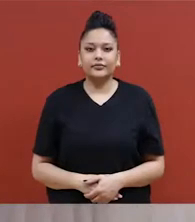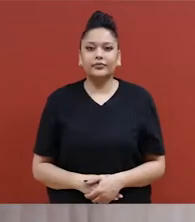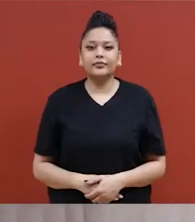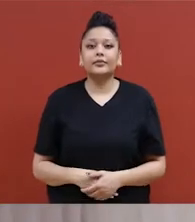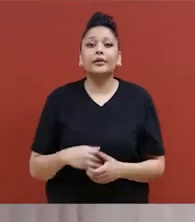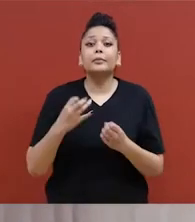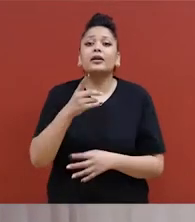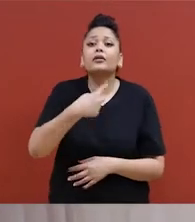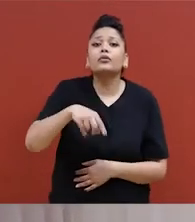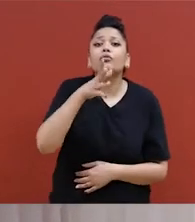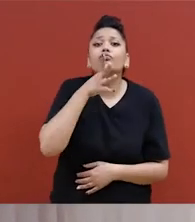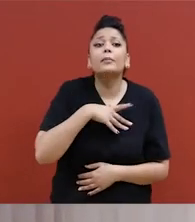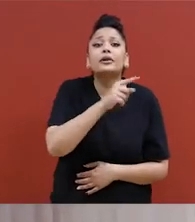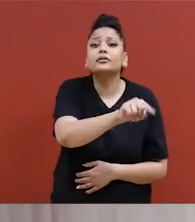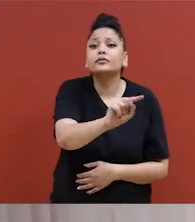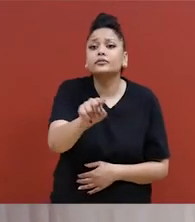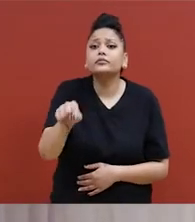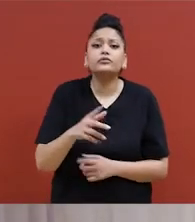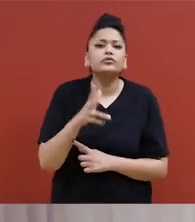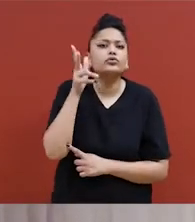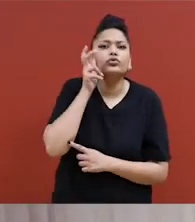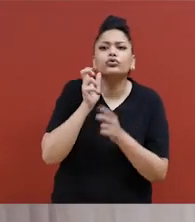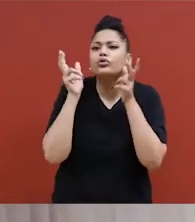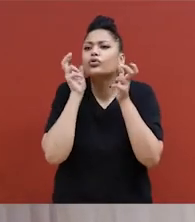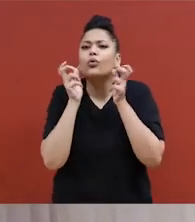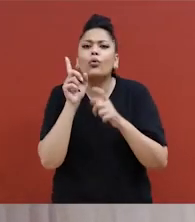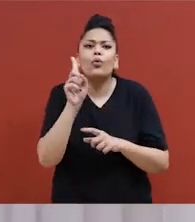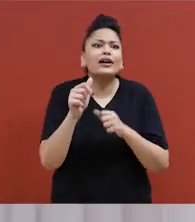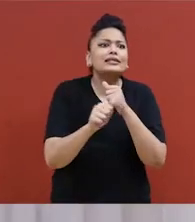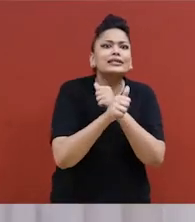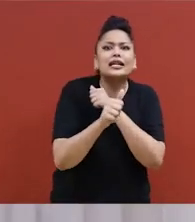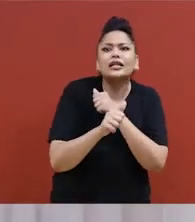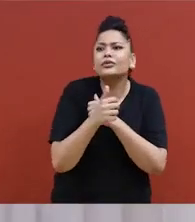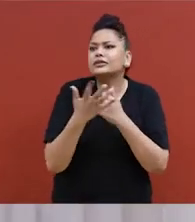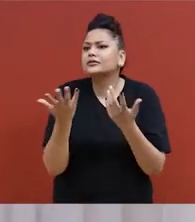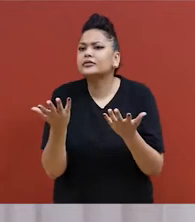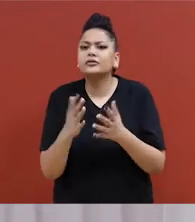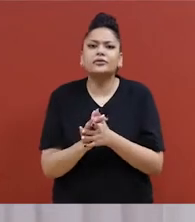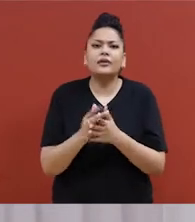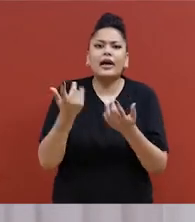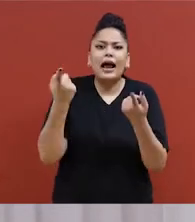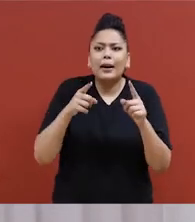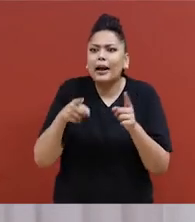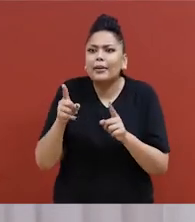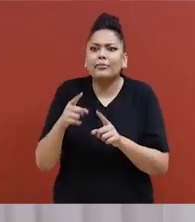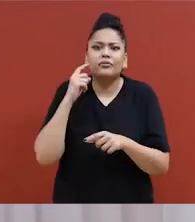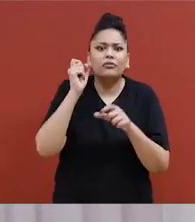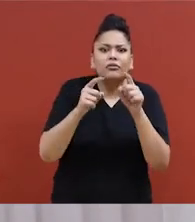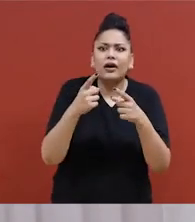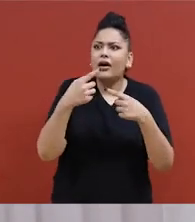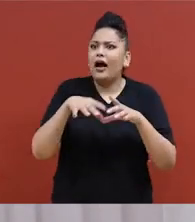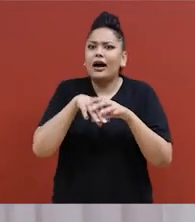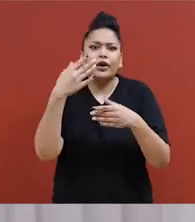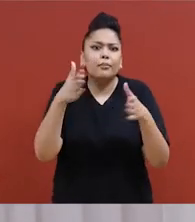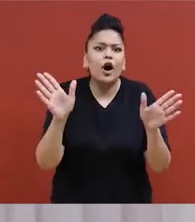Beaucoup d'entre nous en tant que femmes se sont fait dire que l'endroit le plus dangereux pour nous est dans la rue ou en public.